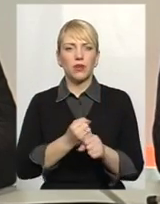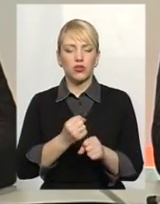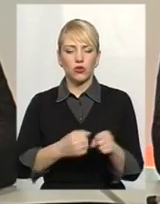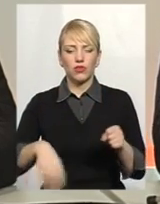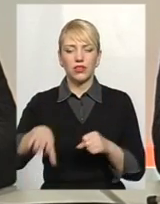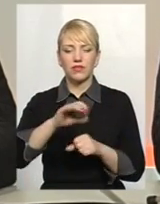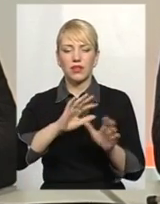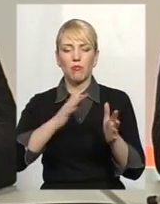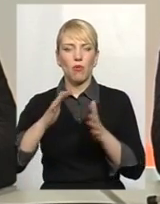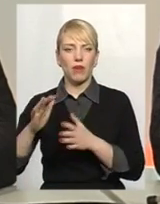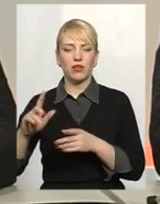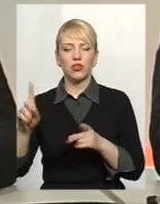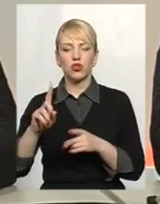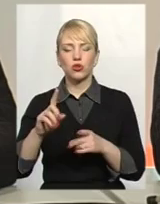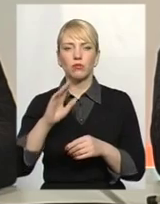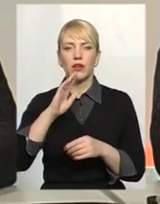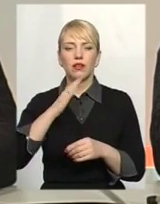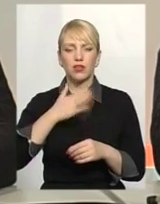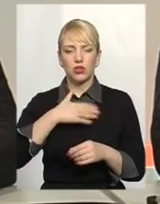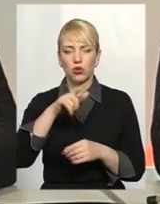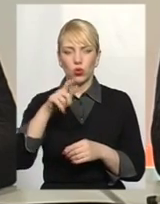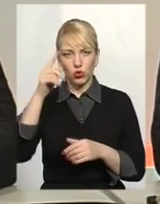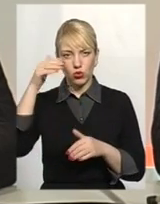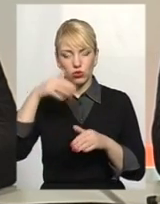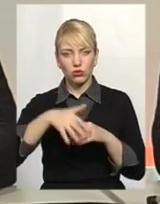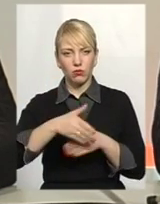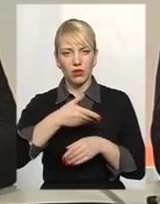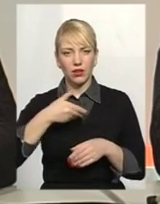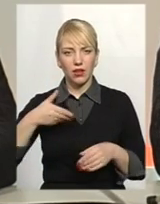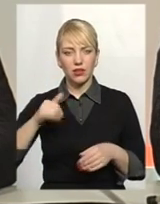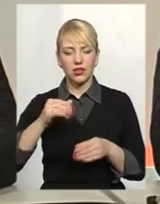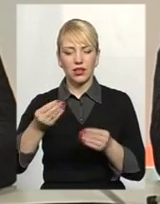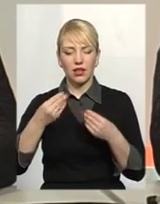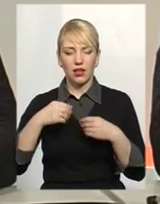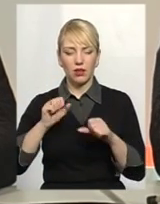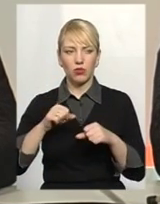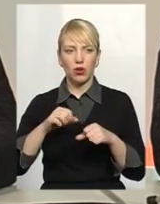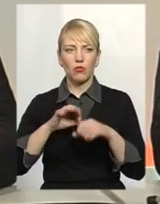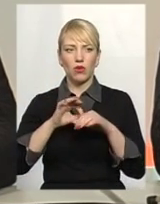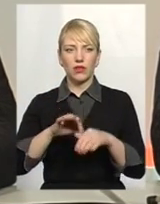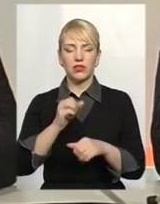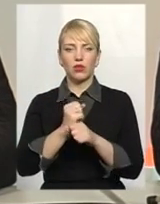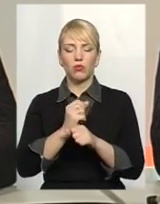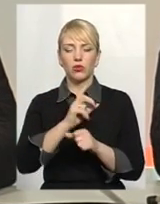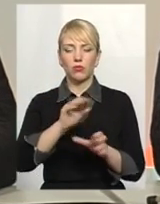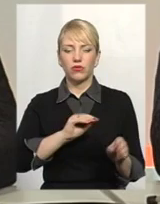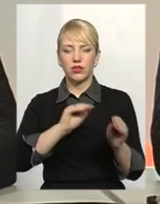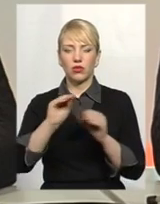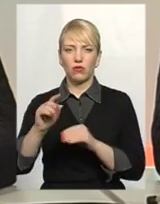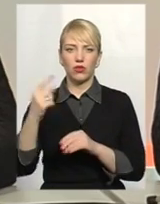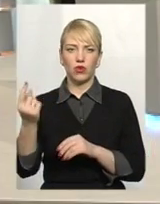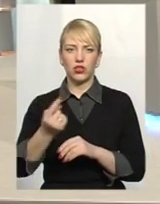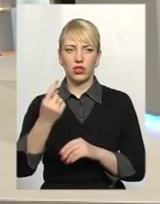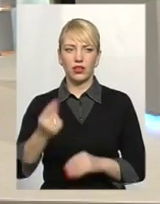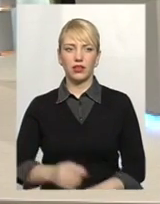нашими споживачами, щоб вони нас зрозуміли, віднесли до цього з розумінням і надали можливість нам провести роботи по встановленню цих лічильників.